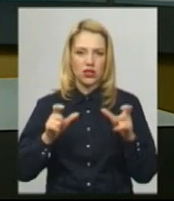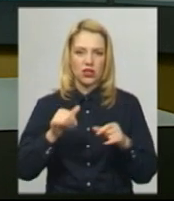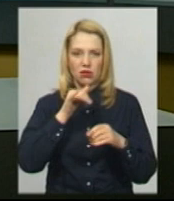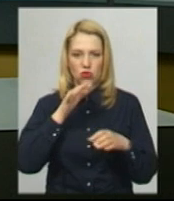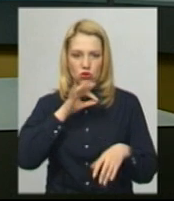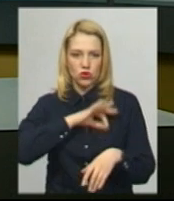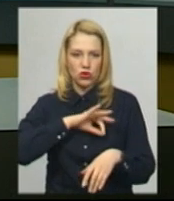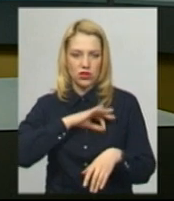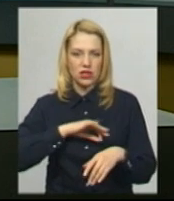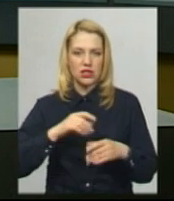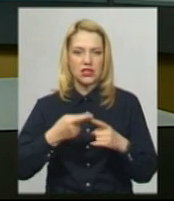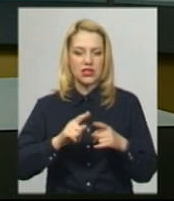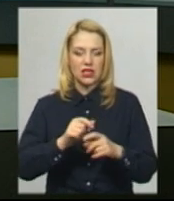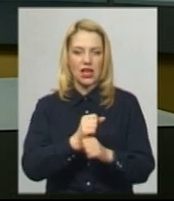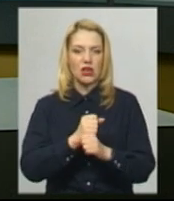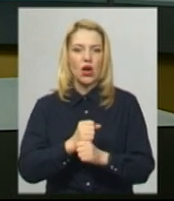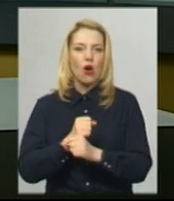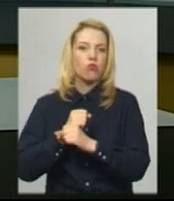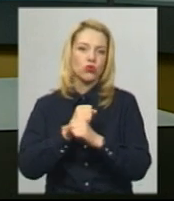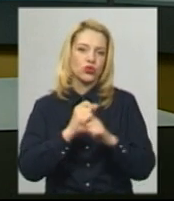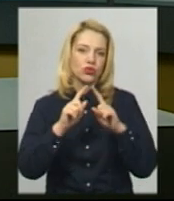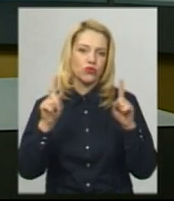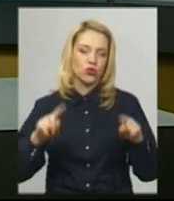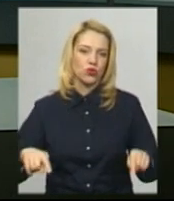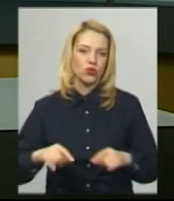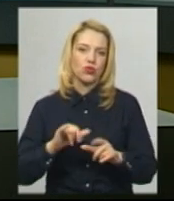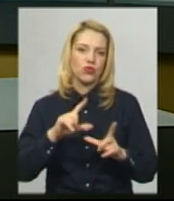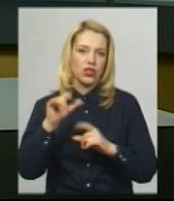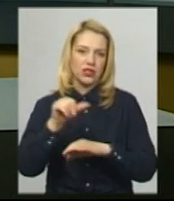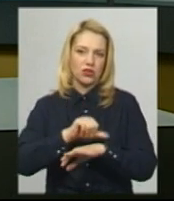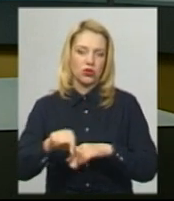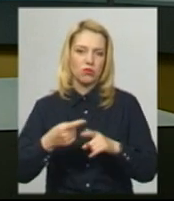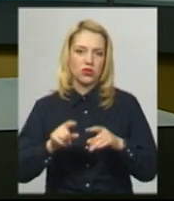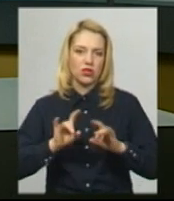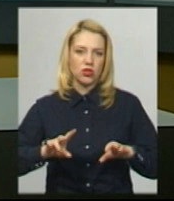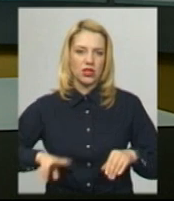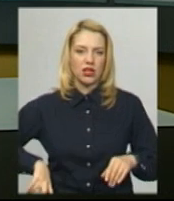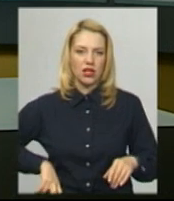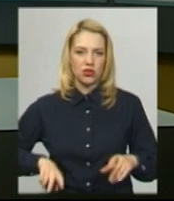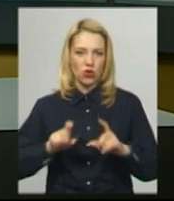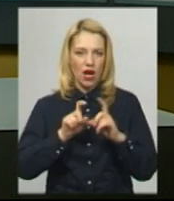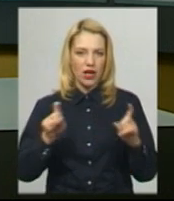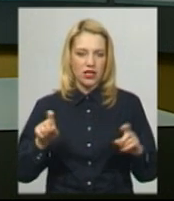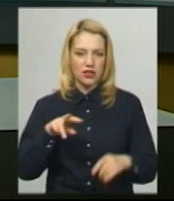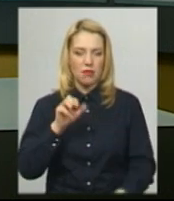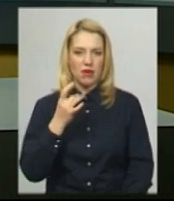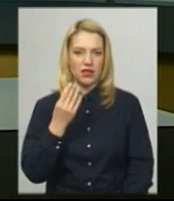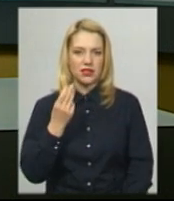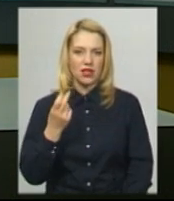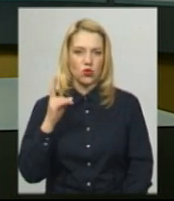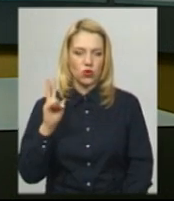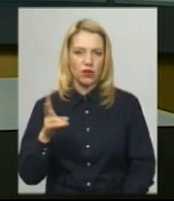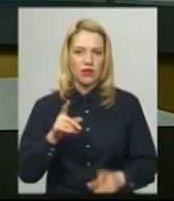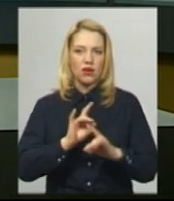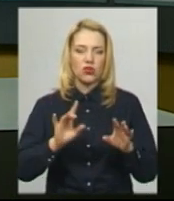та виїхати за кордон. Про це Суспільному розповів директор одного з турагентств обласного центру Олександр Мерзенюк. Каже,